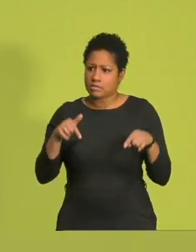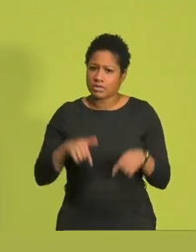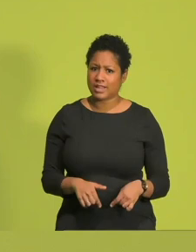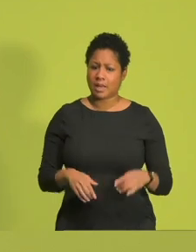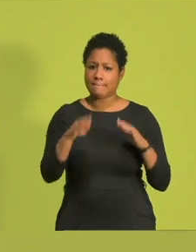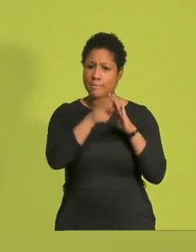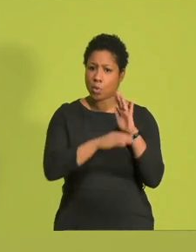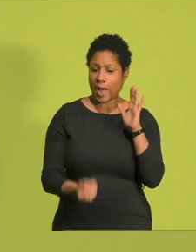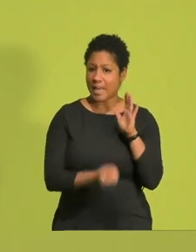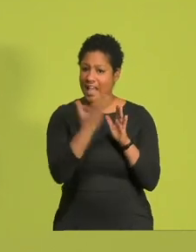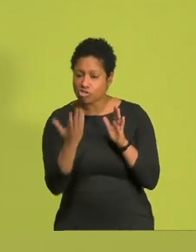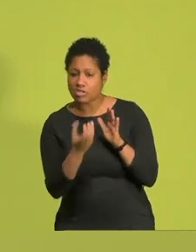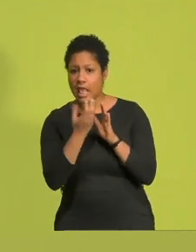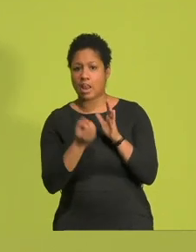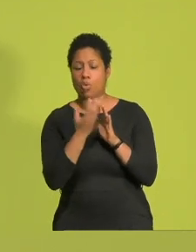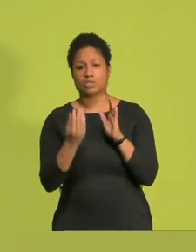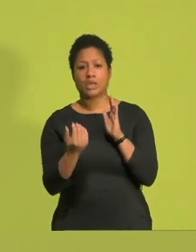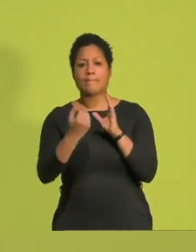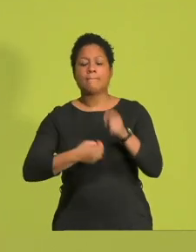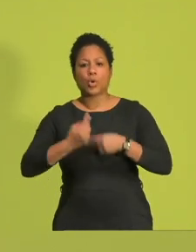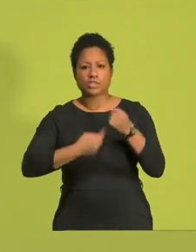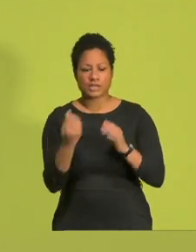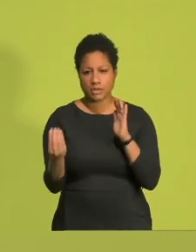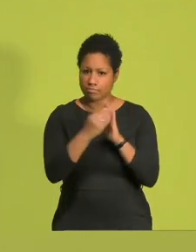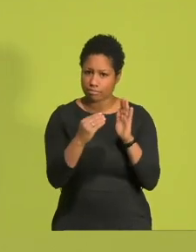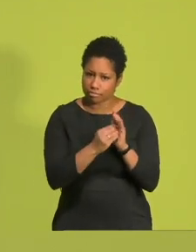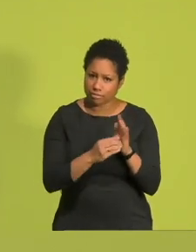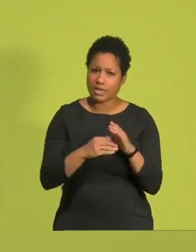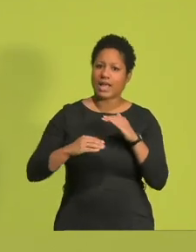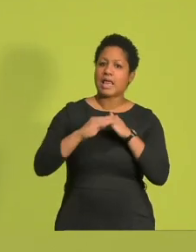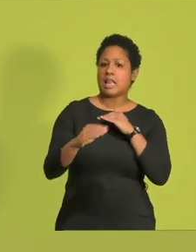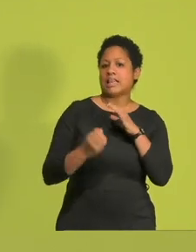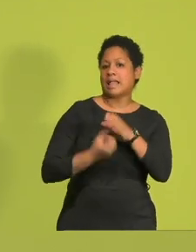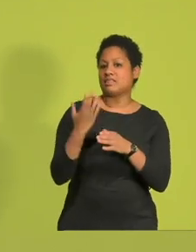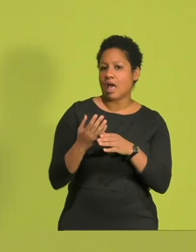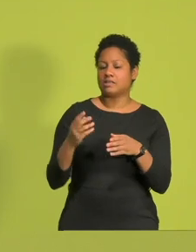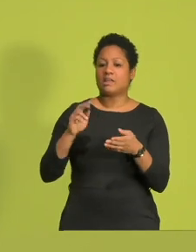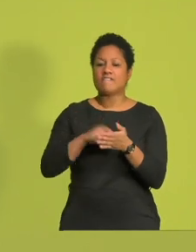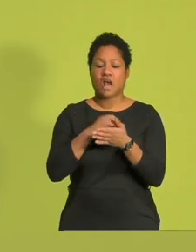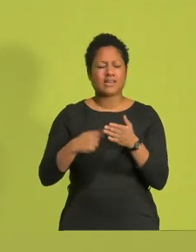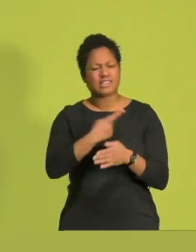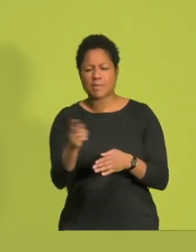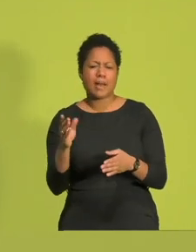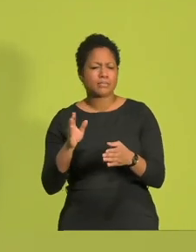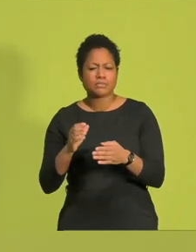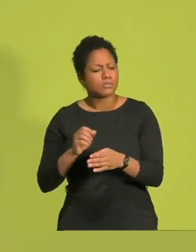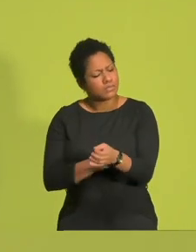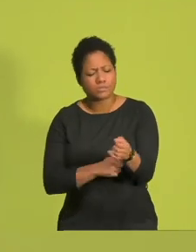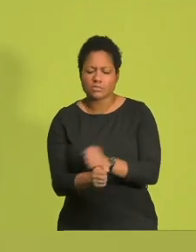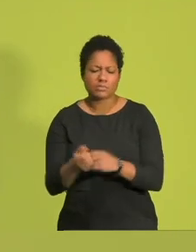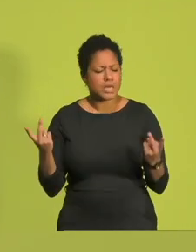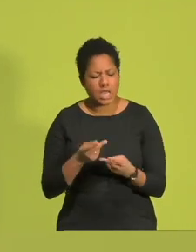Programmerstellungsprozesses und damit Vorbereitung auf die Landtagswahl zu Hause an euren Endgeräten mitmacht. Ihr